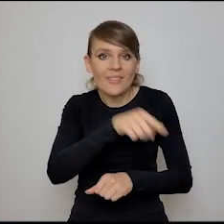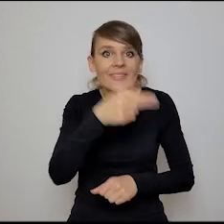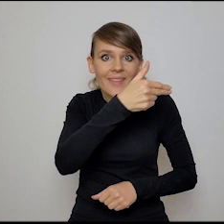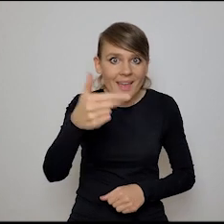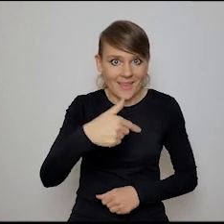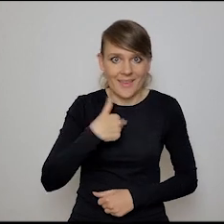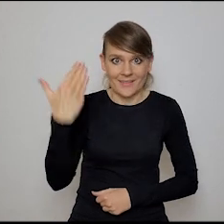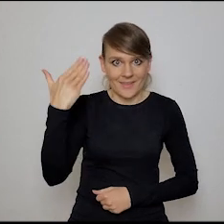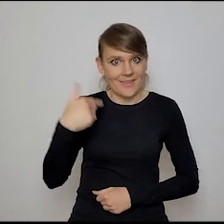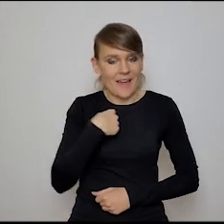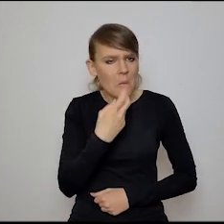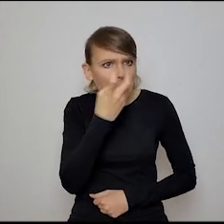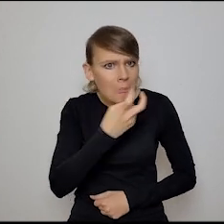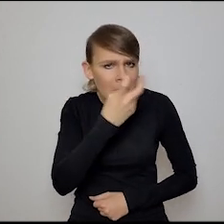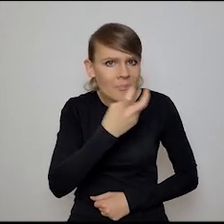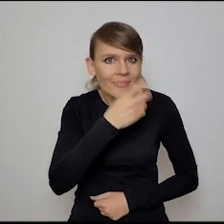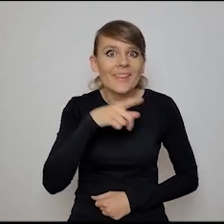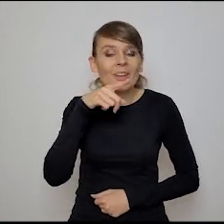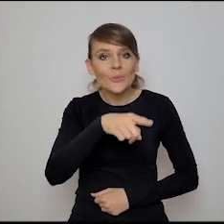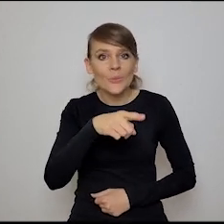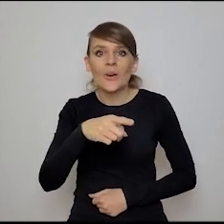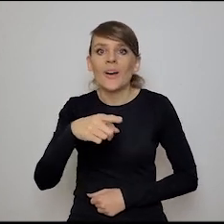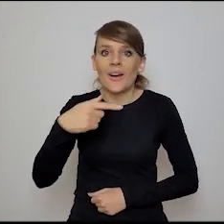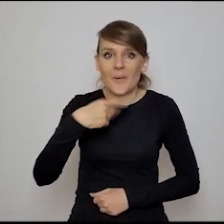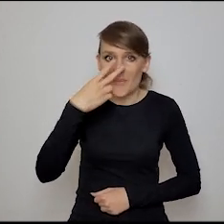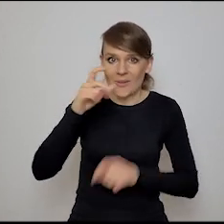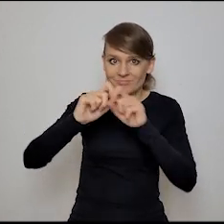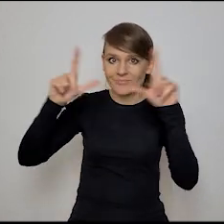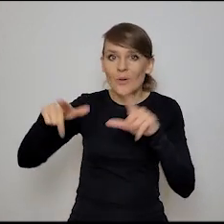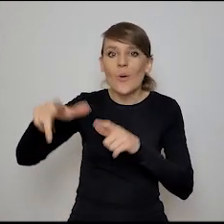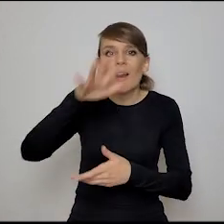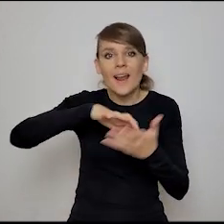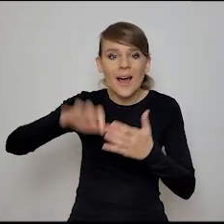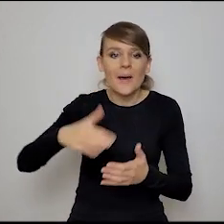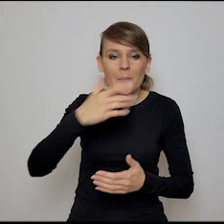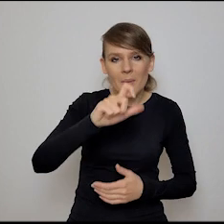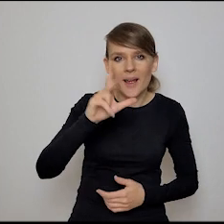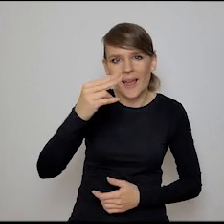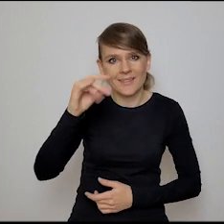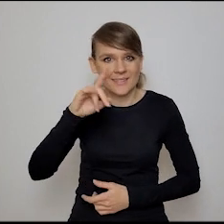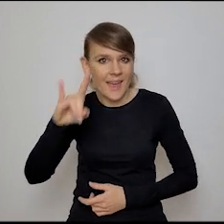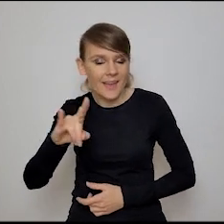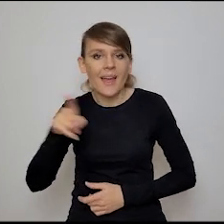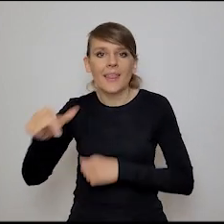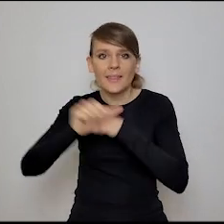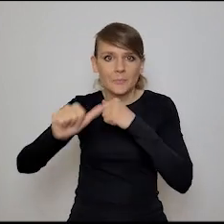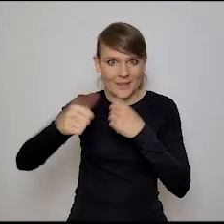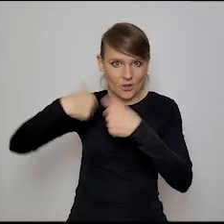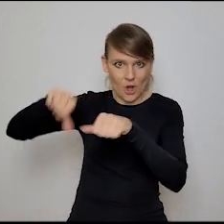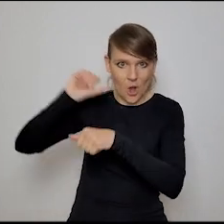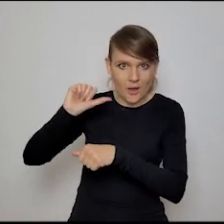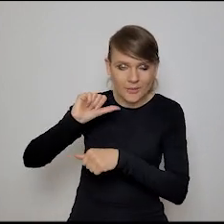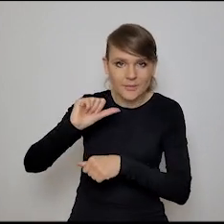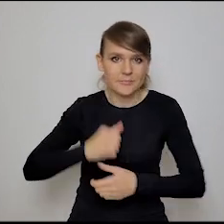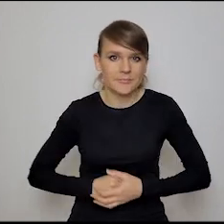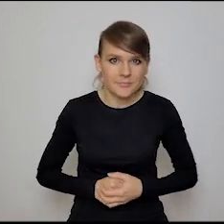tematem jakiś czas temu zainteresowałem. Tutaj jest, daje brindskina z raportu McKinsey'a z lipca ubiegłego roku, że